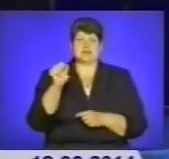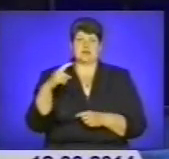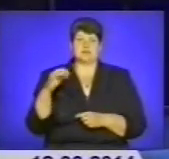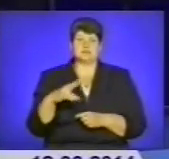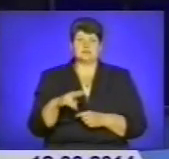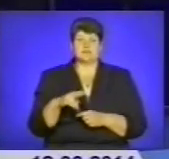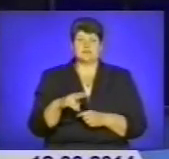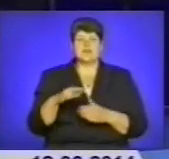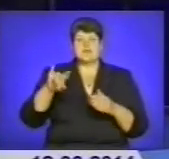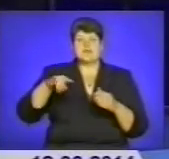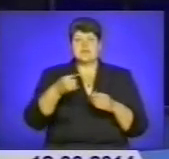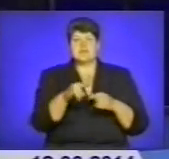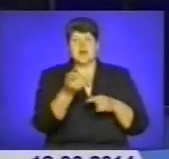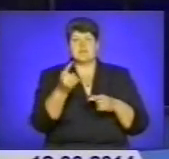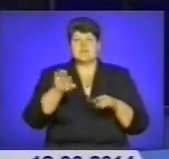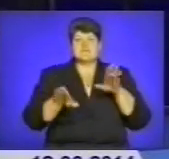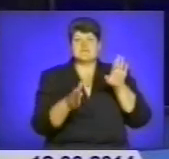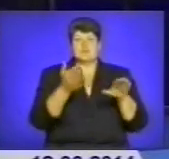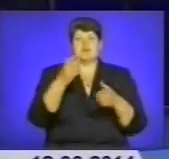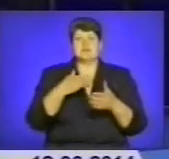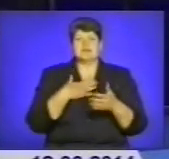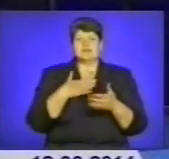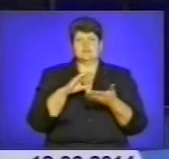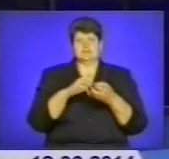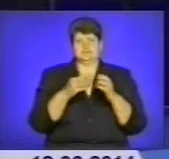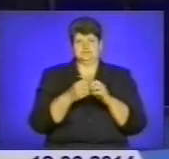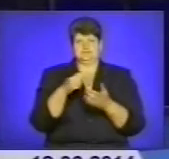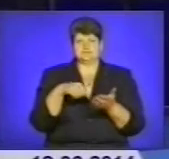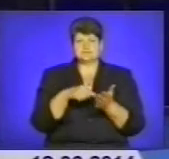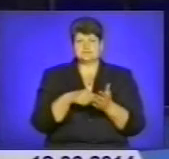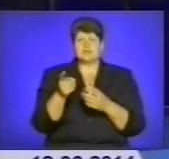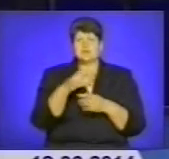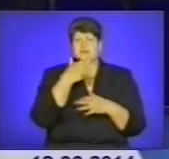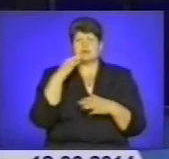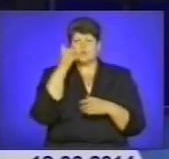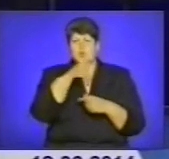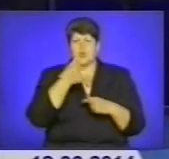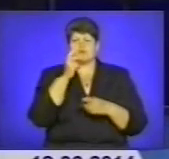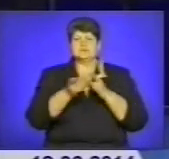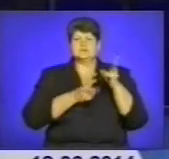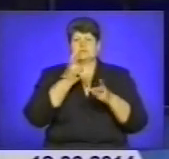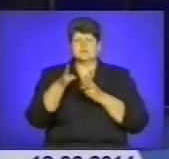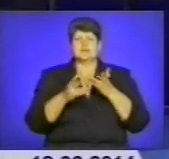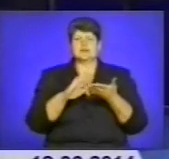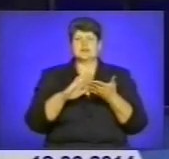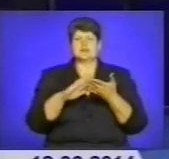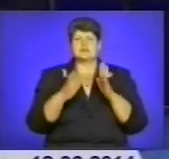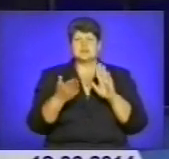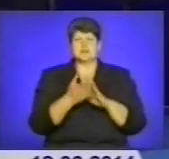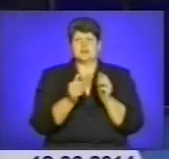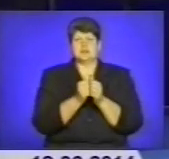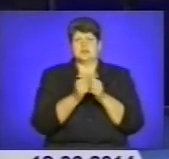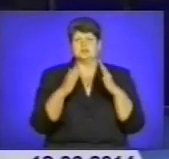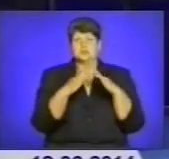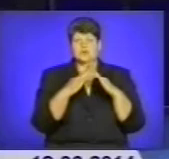Ями та вибоїни – удвічна проблема нашого міста. Тернополяни багато років скаржилися на жахливий стан прибудинкових заїздів. Цього